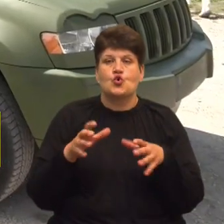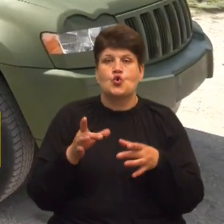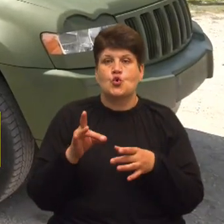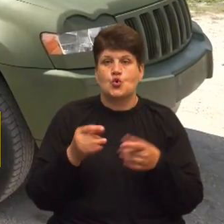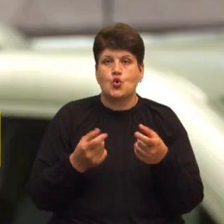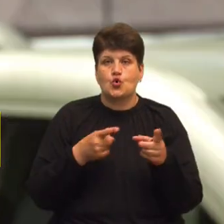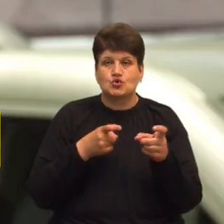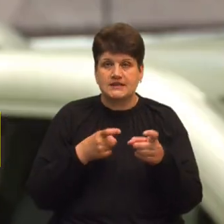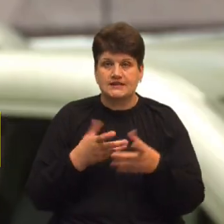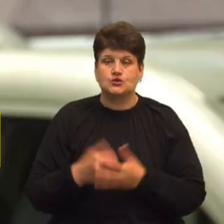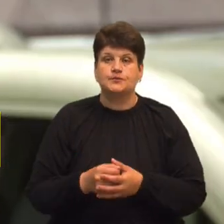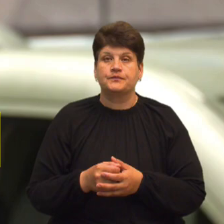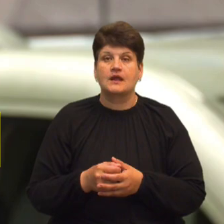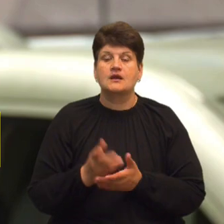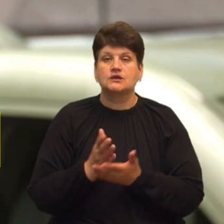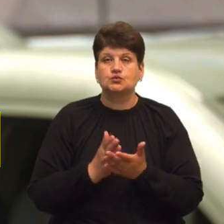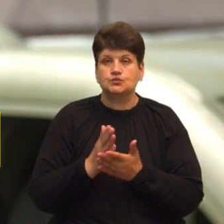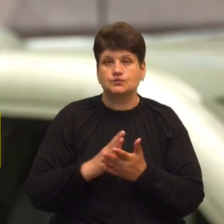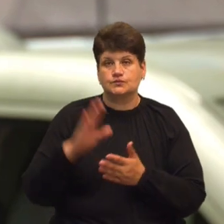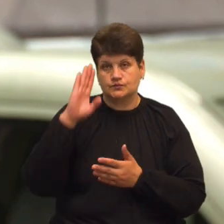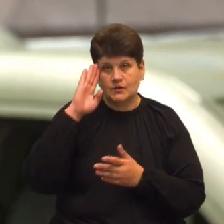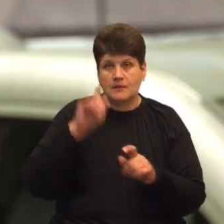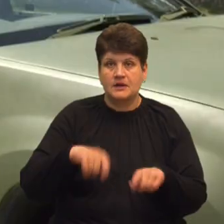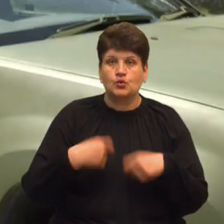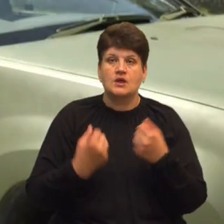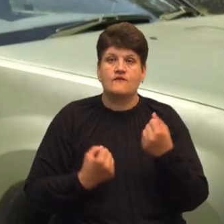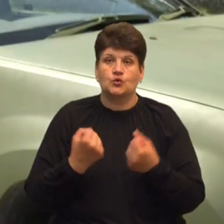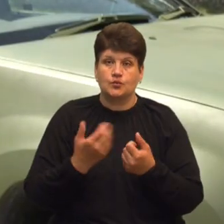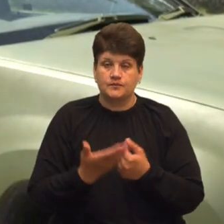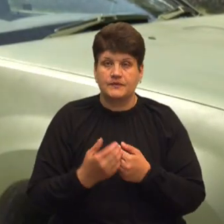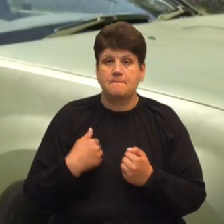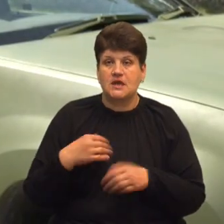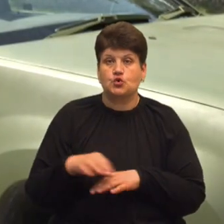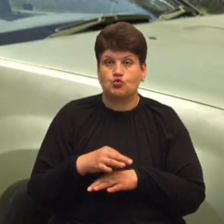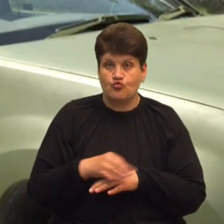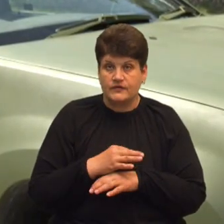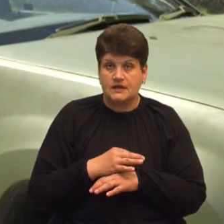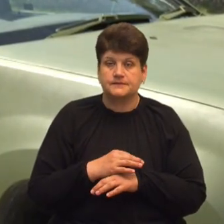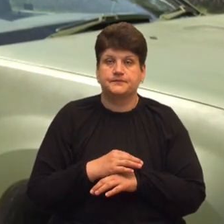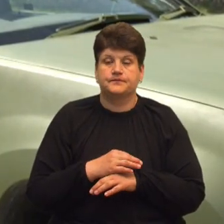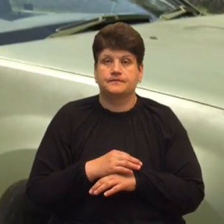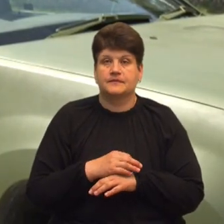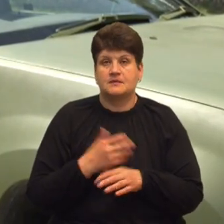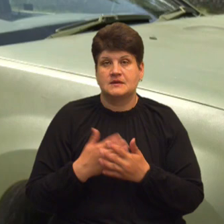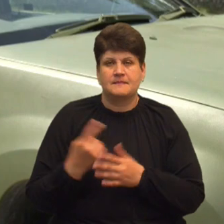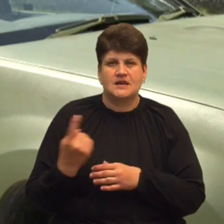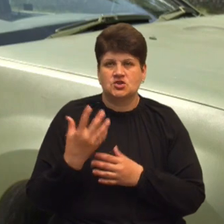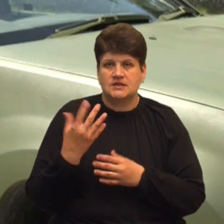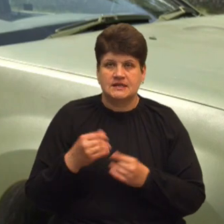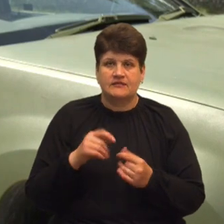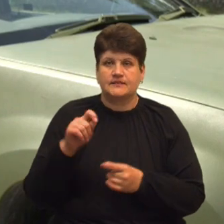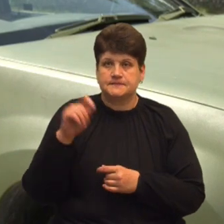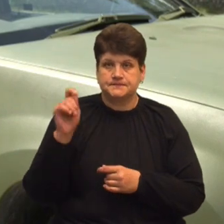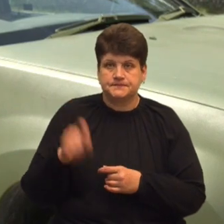дружина військового, який служить у бригаді, куди передадуть авто. Мій чоловік з перших днів на фронті,